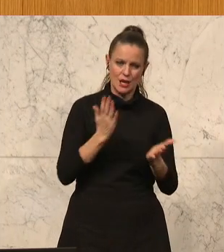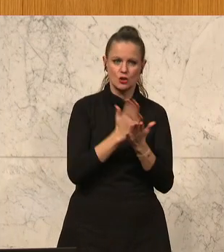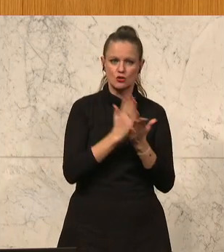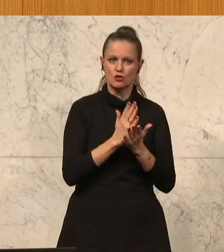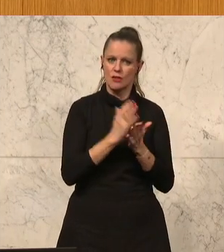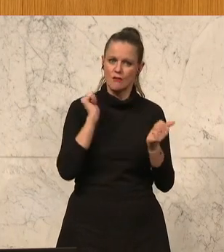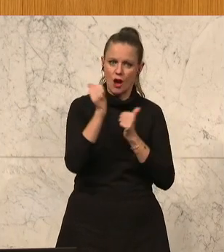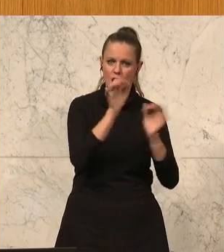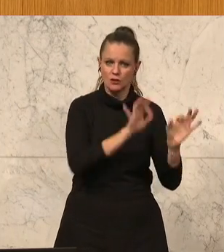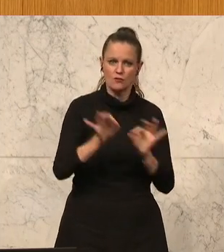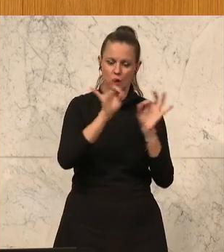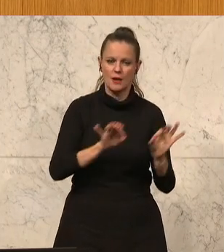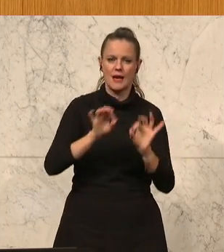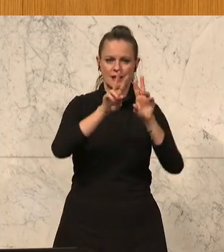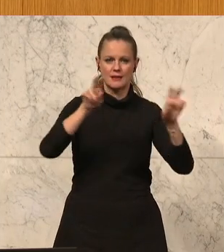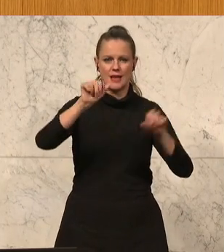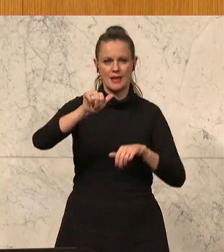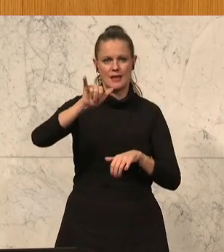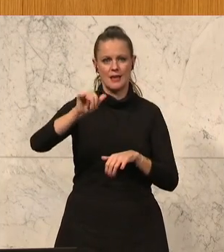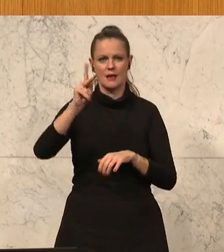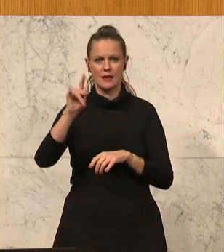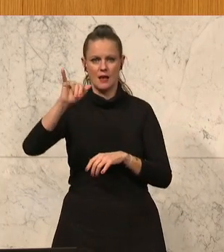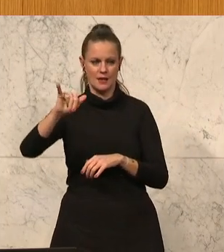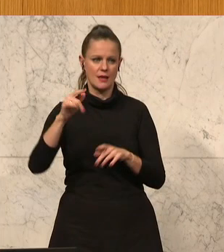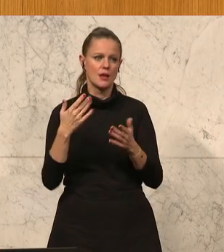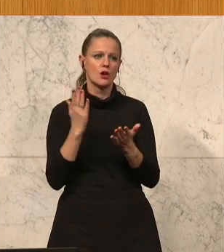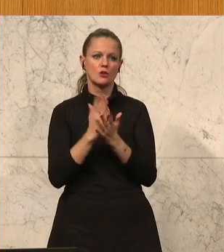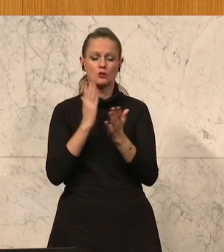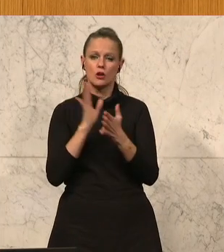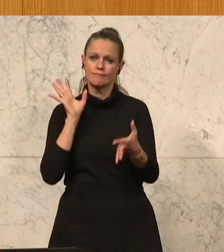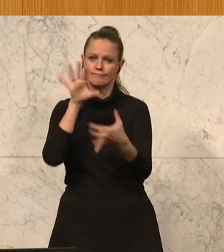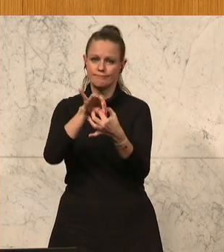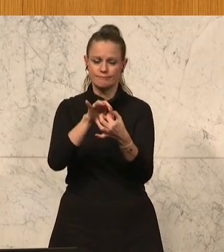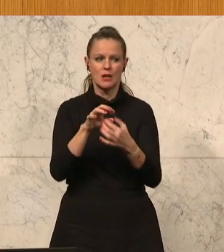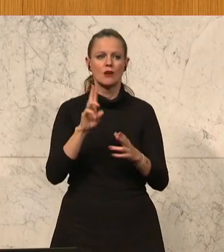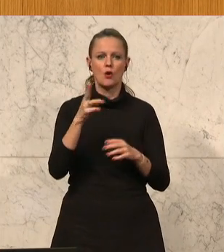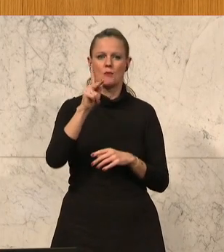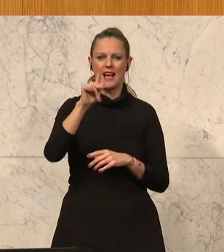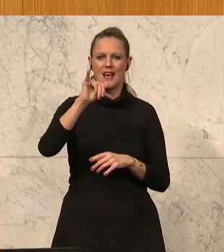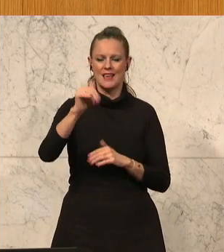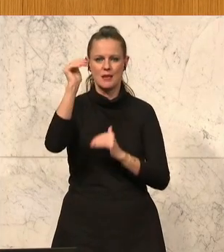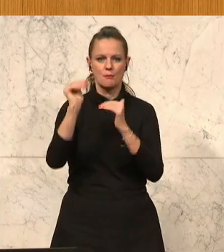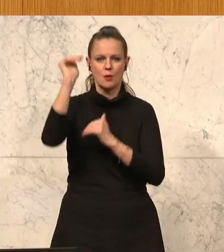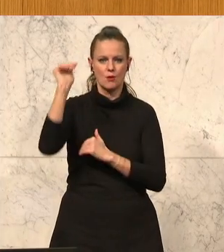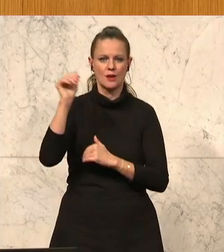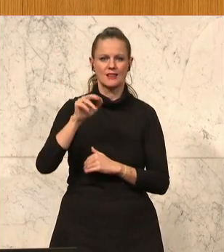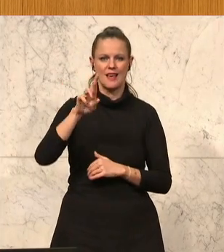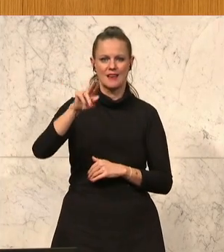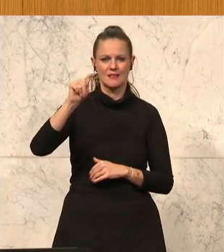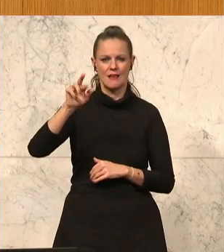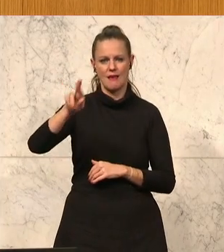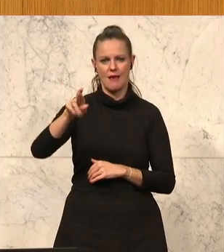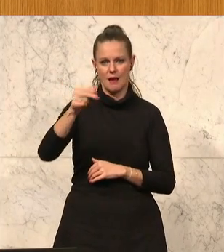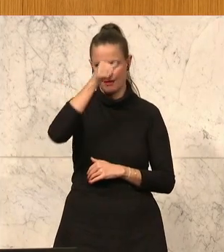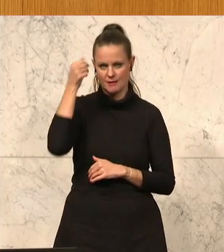Vorbereitungen, um dem Thema AI, KI auch zu begegnen, indem wir zum Beispiel die KI-Behörde RTR benennen und